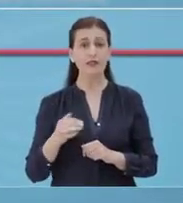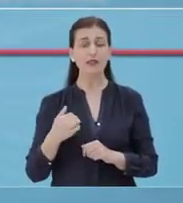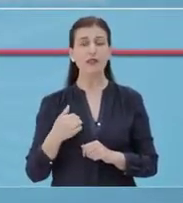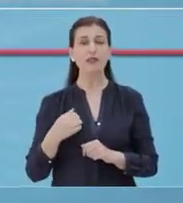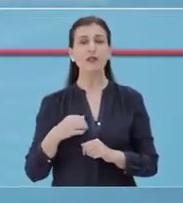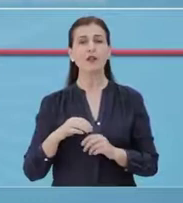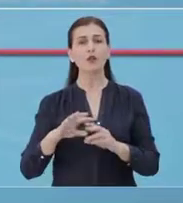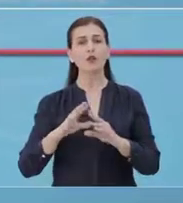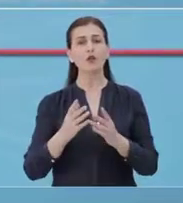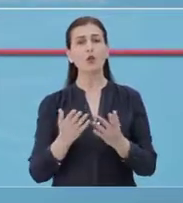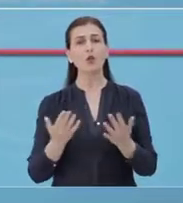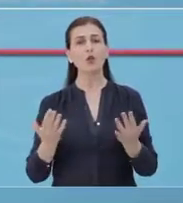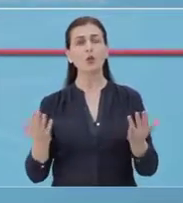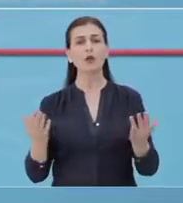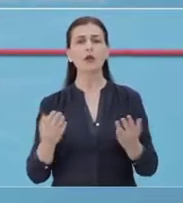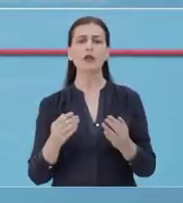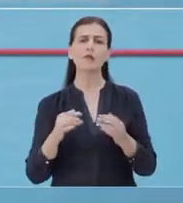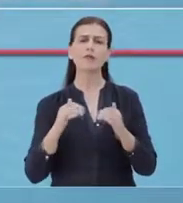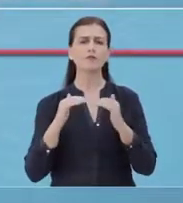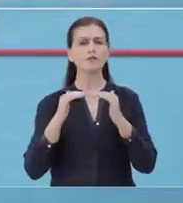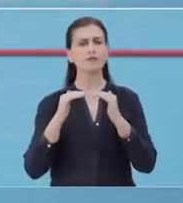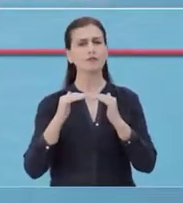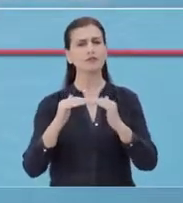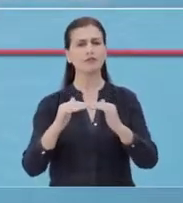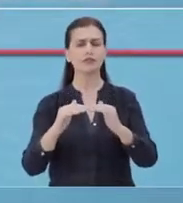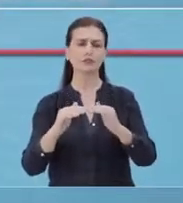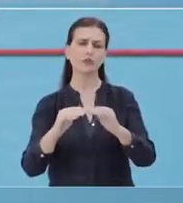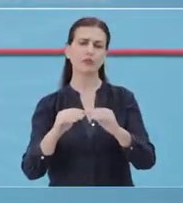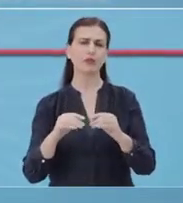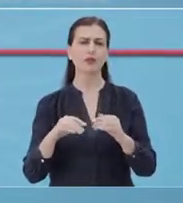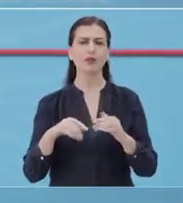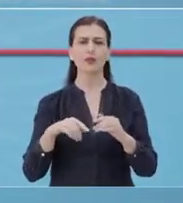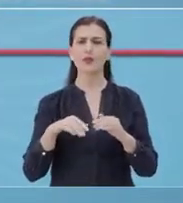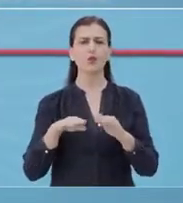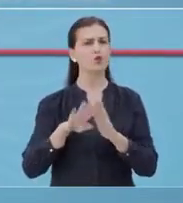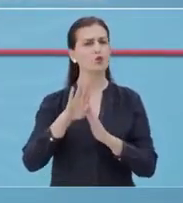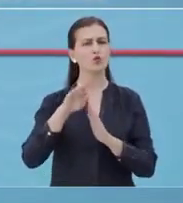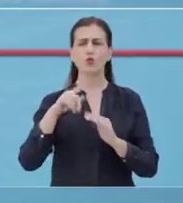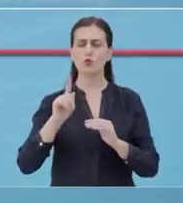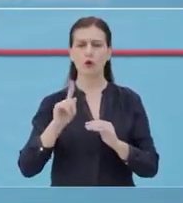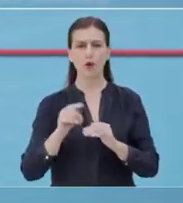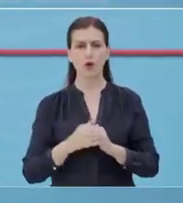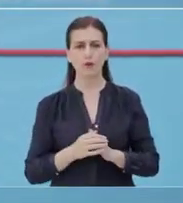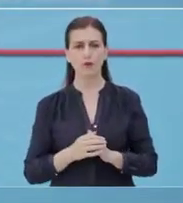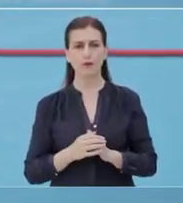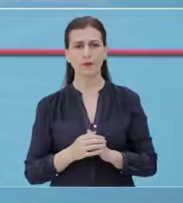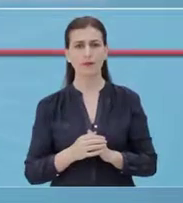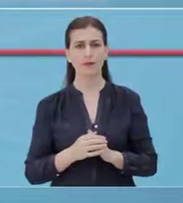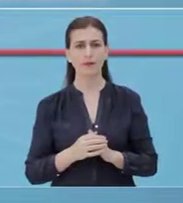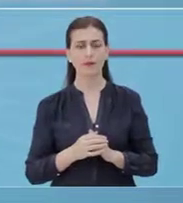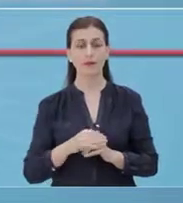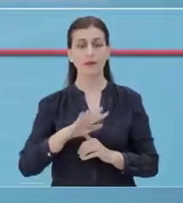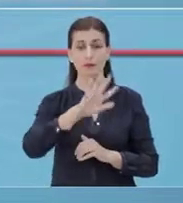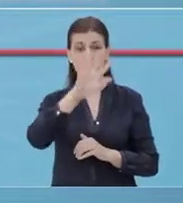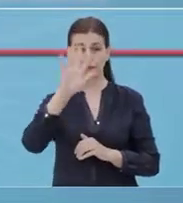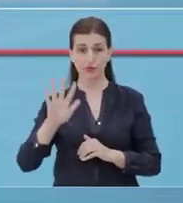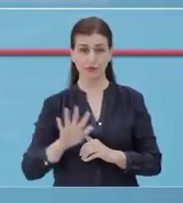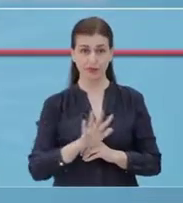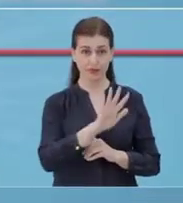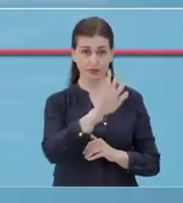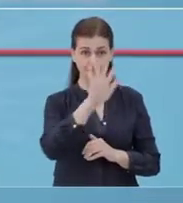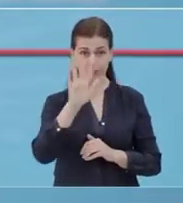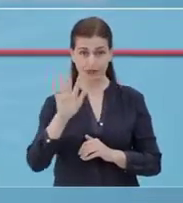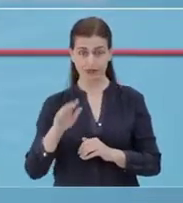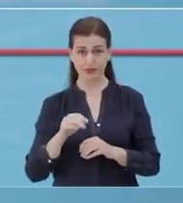vazhdojmë të kemi një numër të qëndrushëm të rasteve që ka nevojë për kujdesë spitalar. Harta të